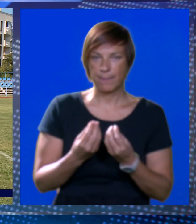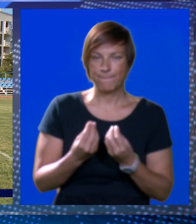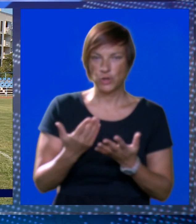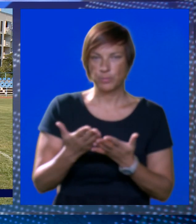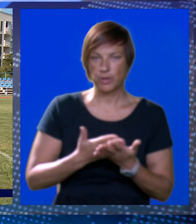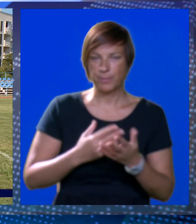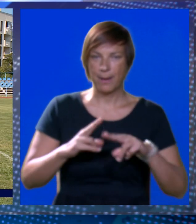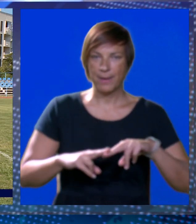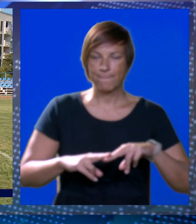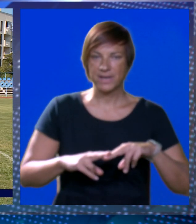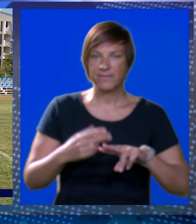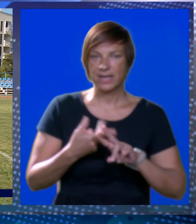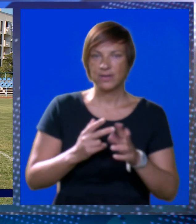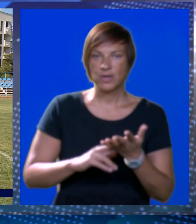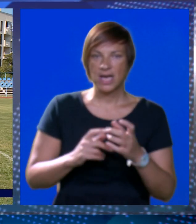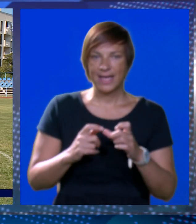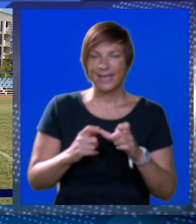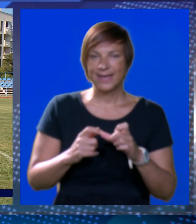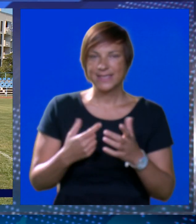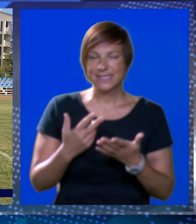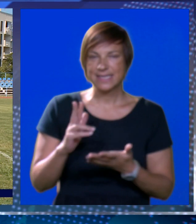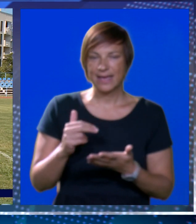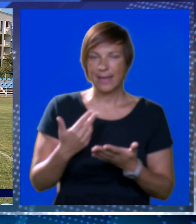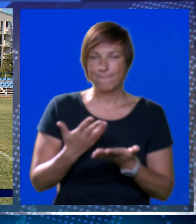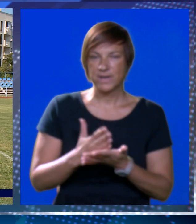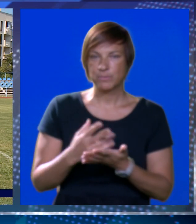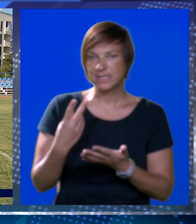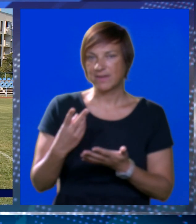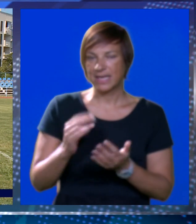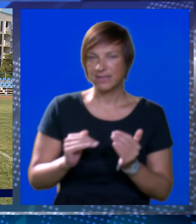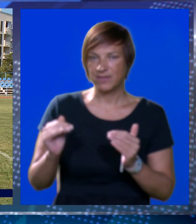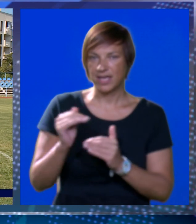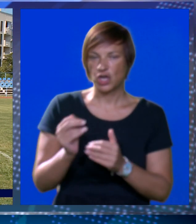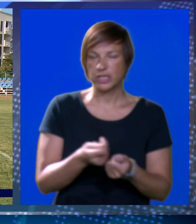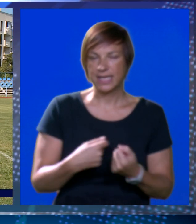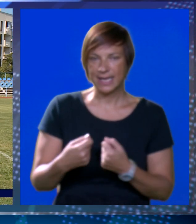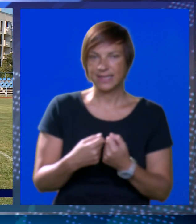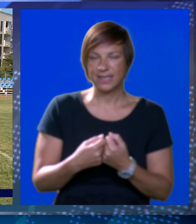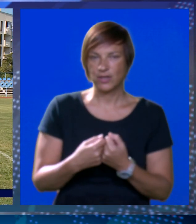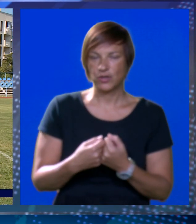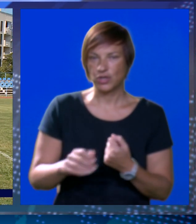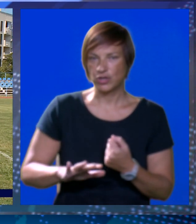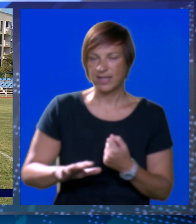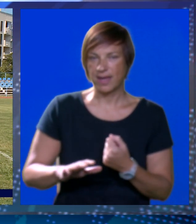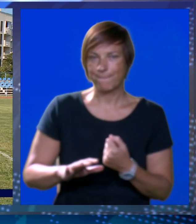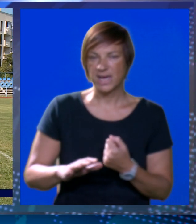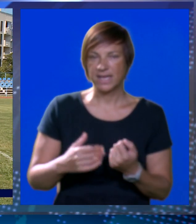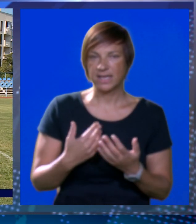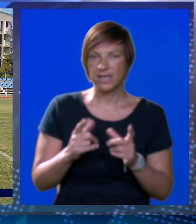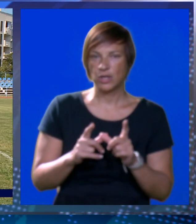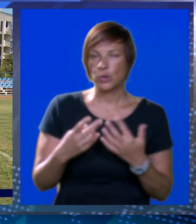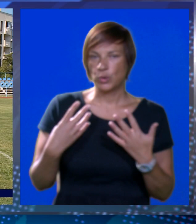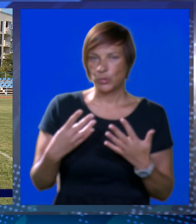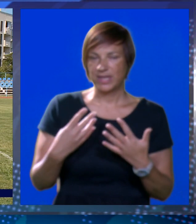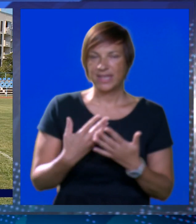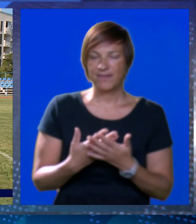potpuno prema pravilniku HNS-a, tako da imamo svake dvije godine svoja kategorija. Znači od najmanjih onih